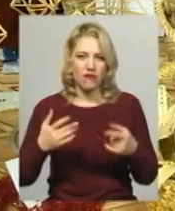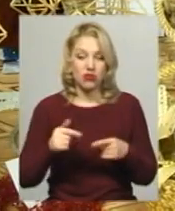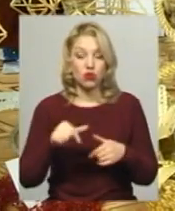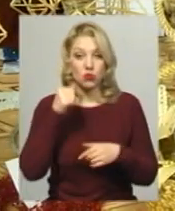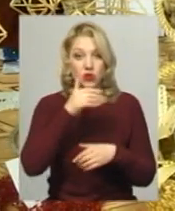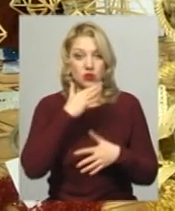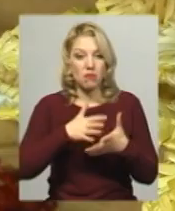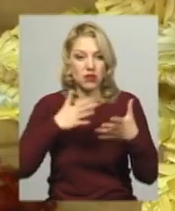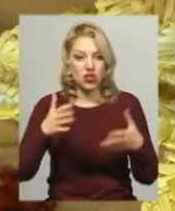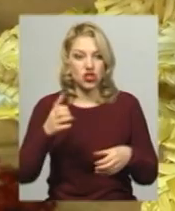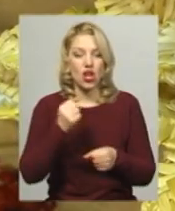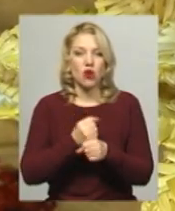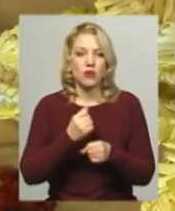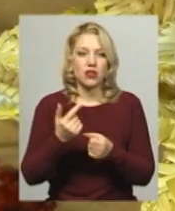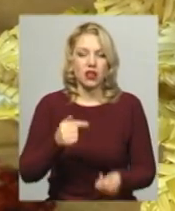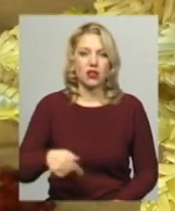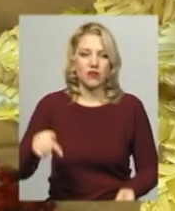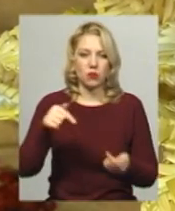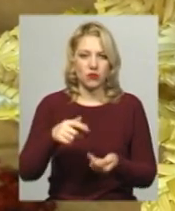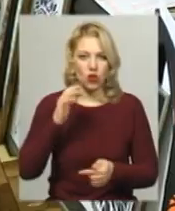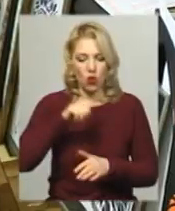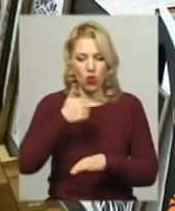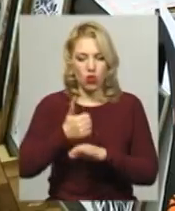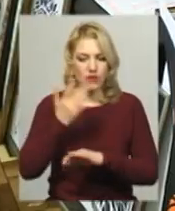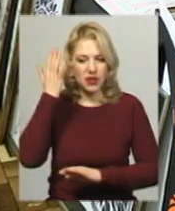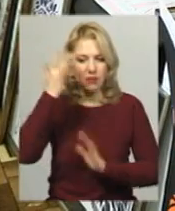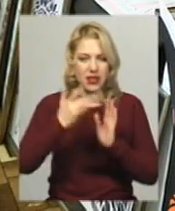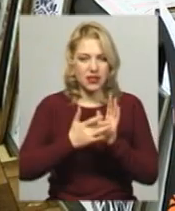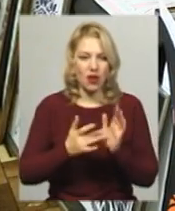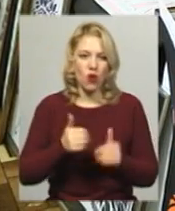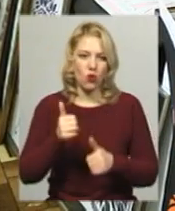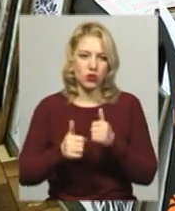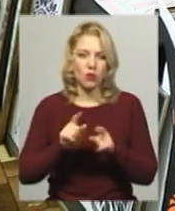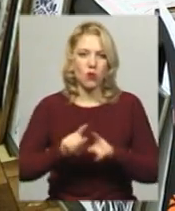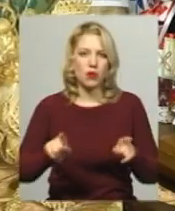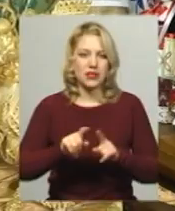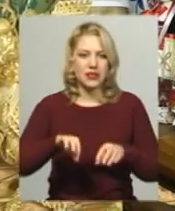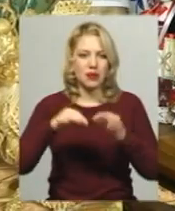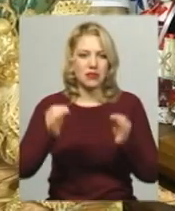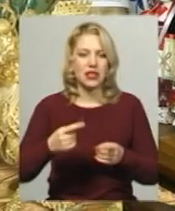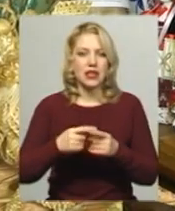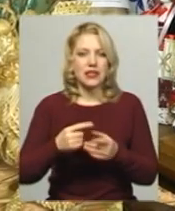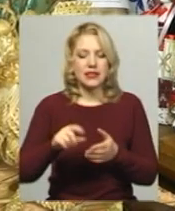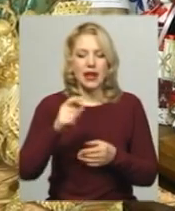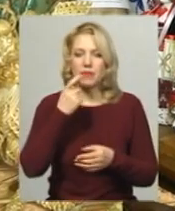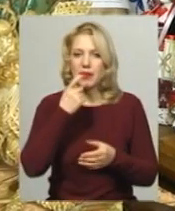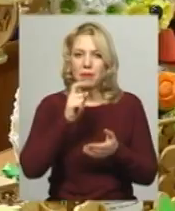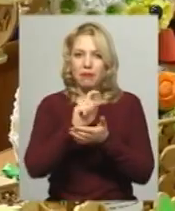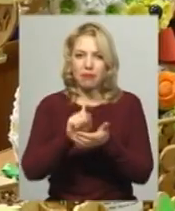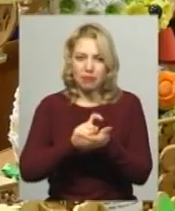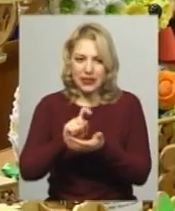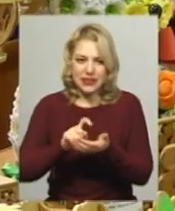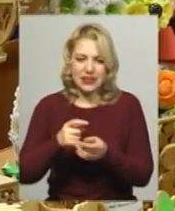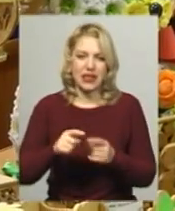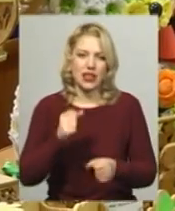стало більше робіт, які відповідають головній меті конкурсу – популяризації мистецтва Подільського краю. Це переважно писанки, роботи в техніці паперово